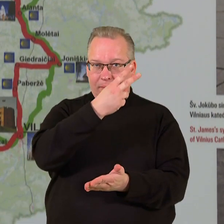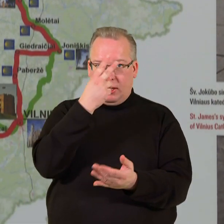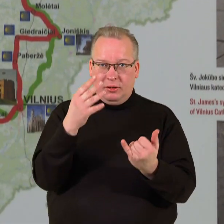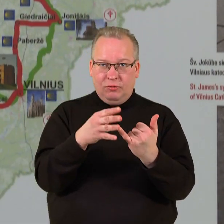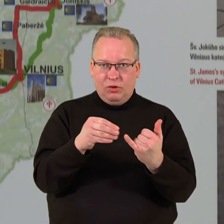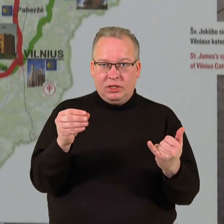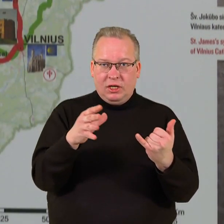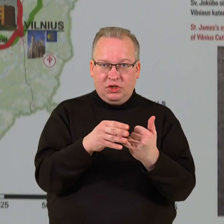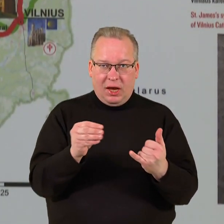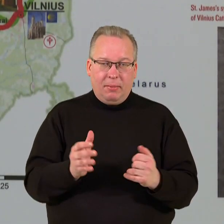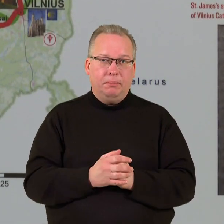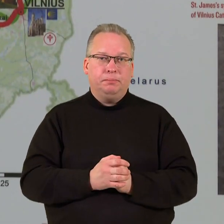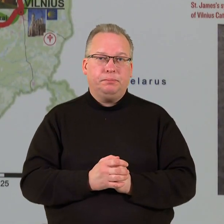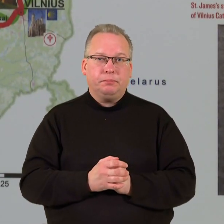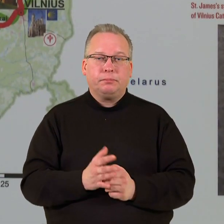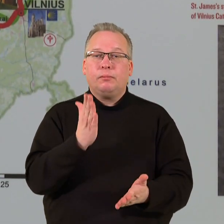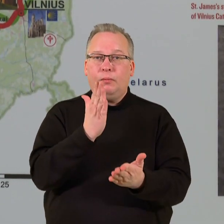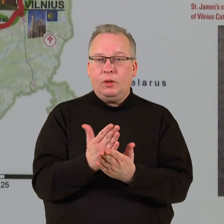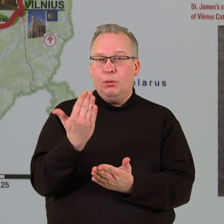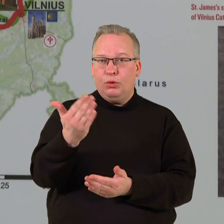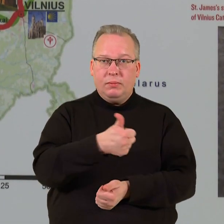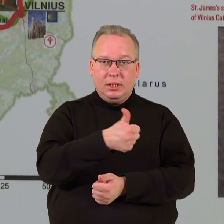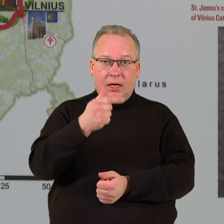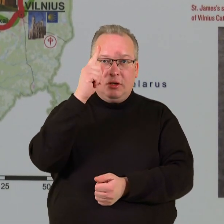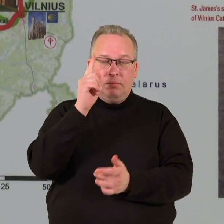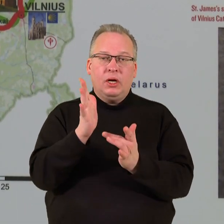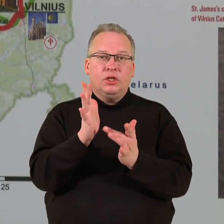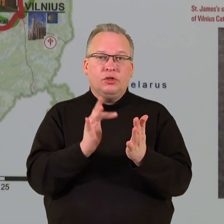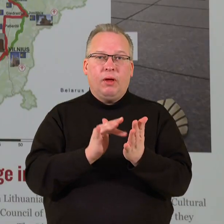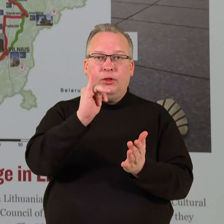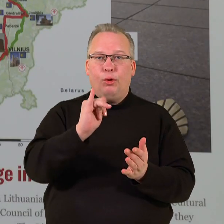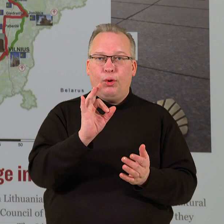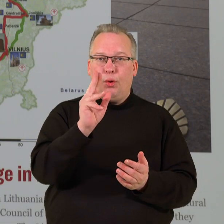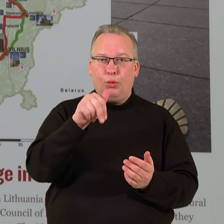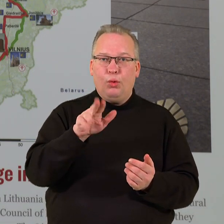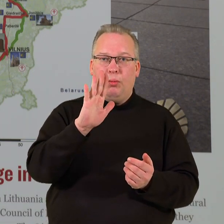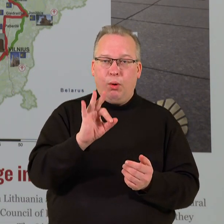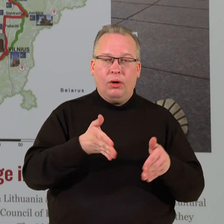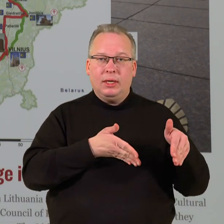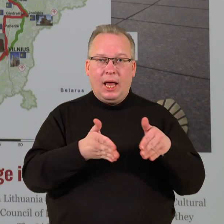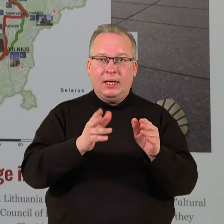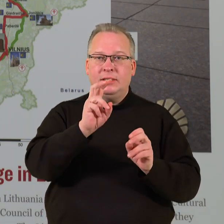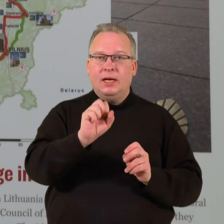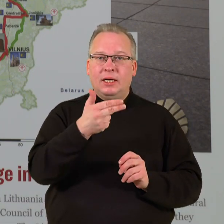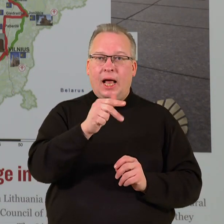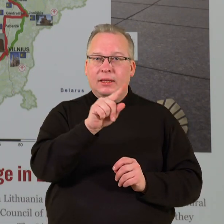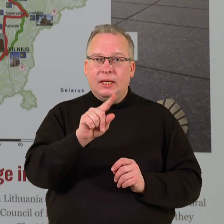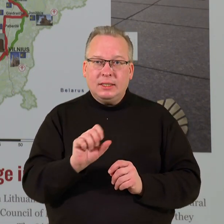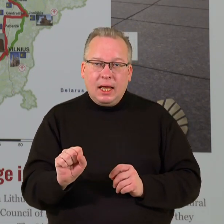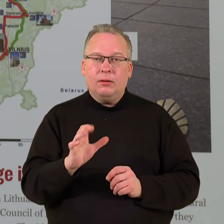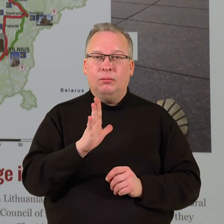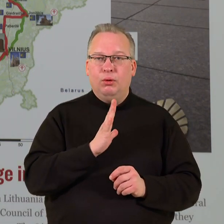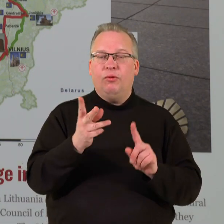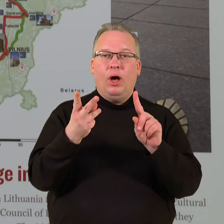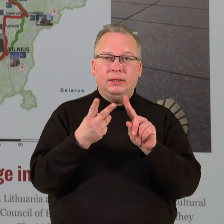teritoriją. Ir tai yra, jums gerai žinoma, šventai Jakubo kelius, Hanza. Tai buvo antrasis